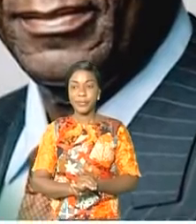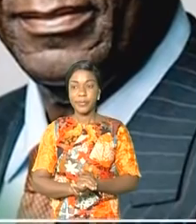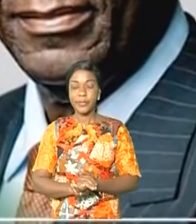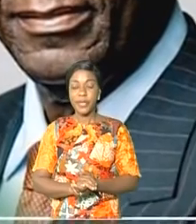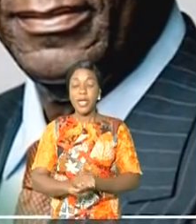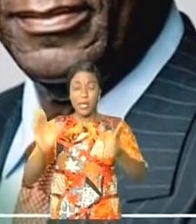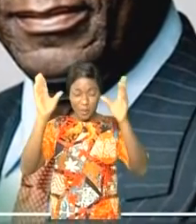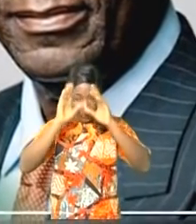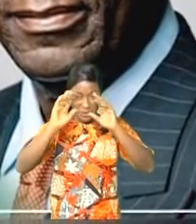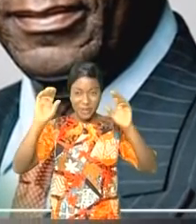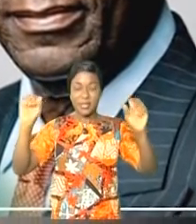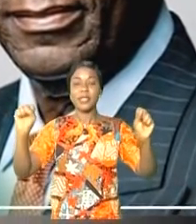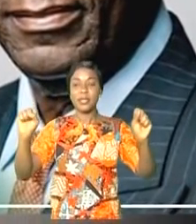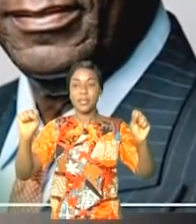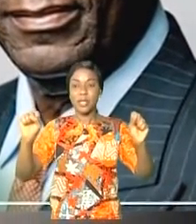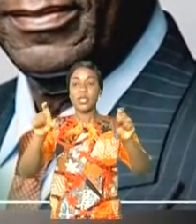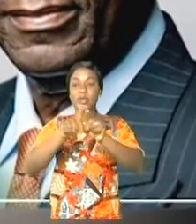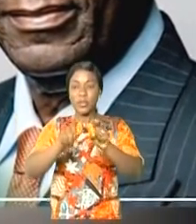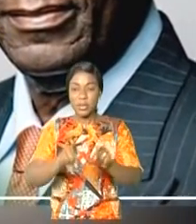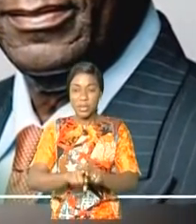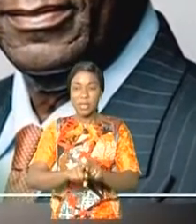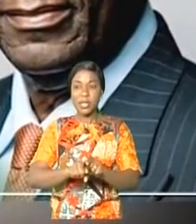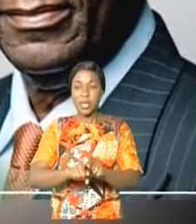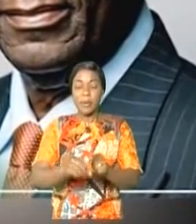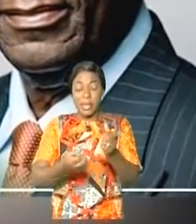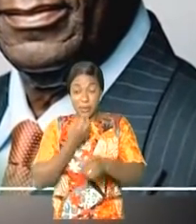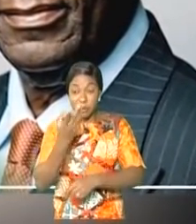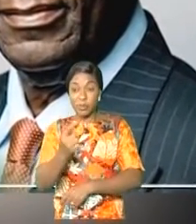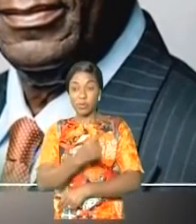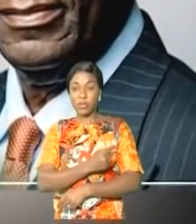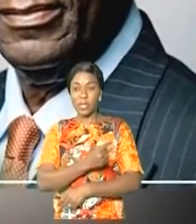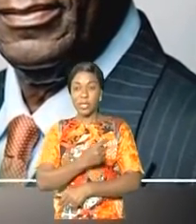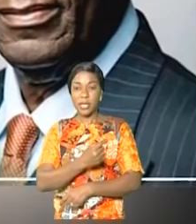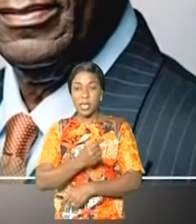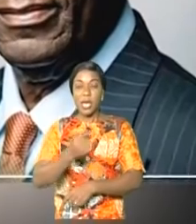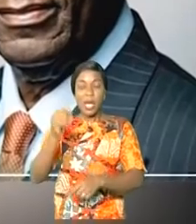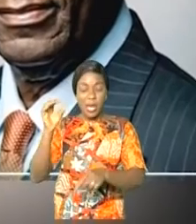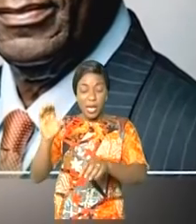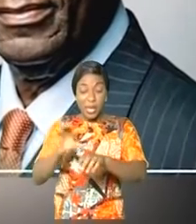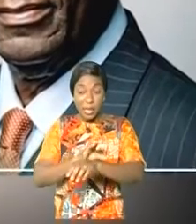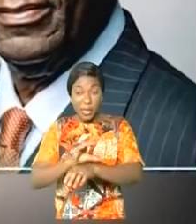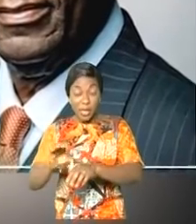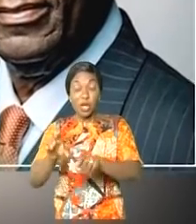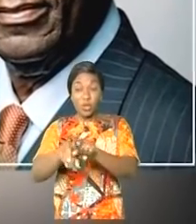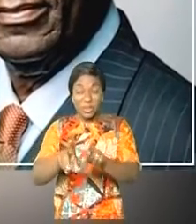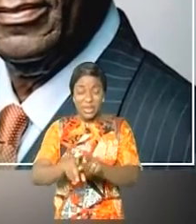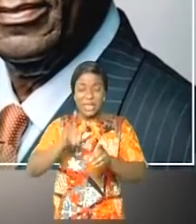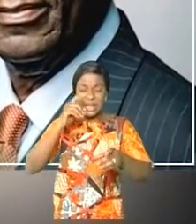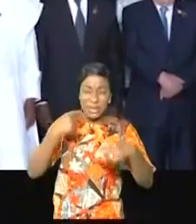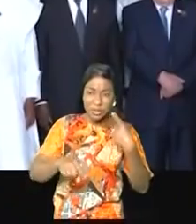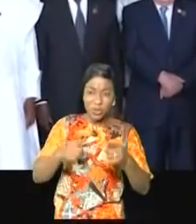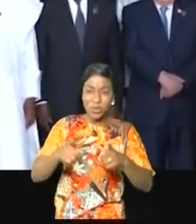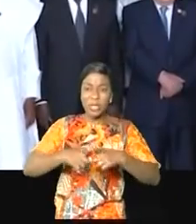La présidence dite à risque du Ghanéen John Koufouor qui avait dans son agenda le grand débat d'Akra sur le gouvernement